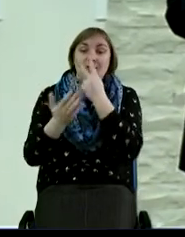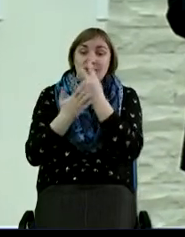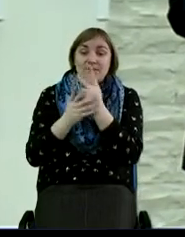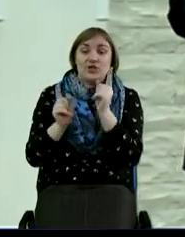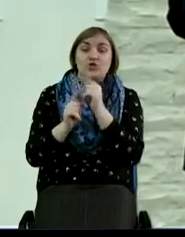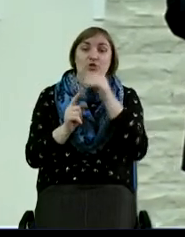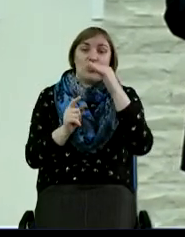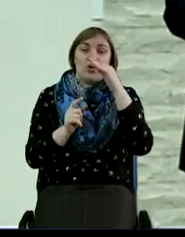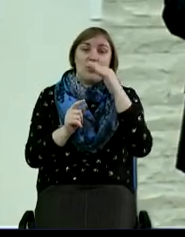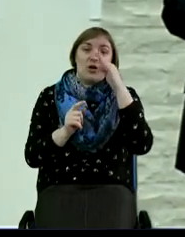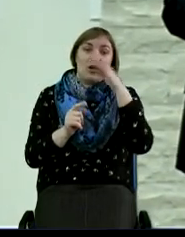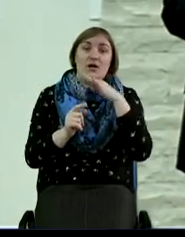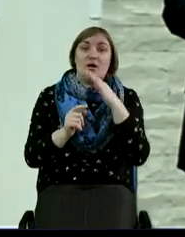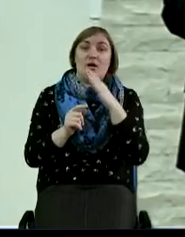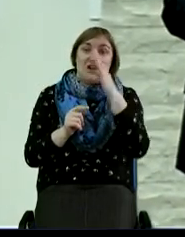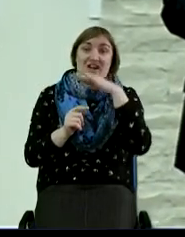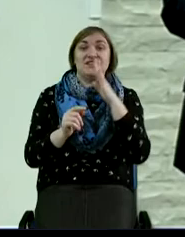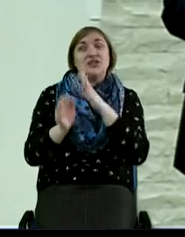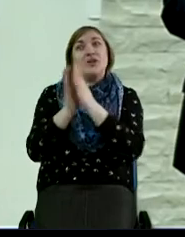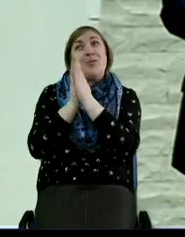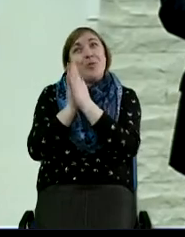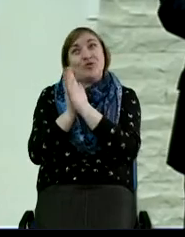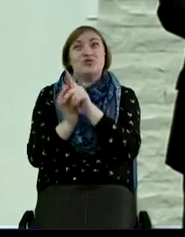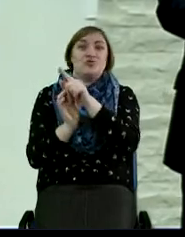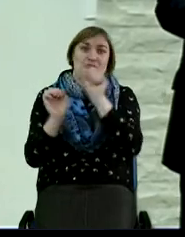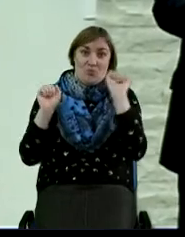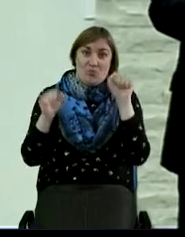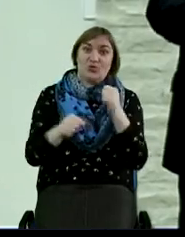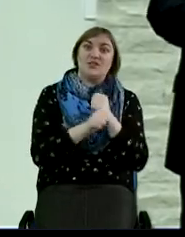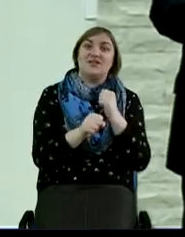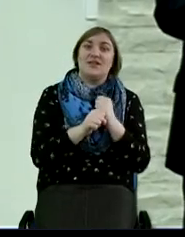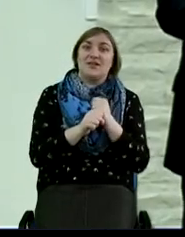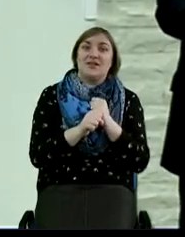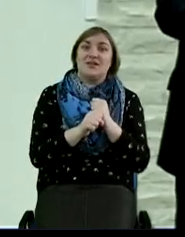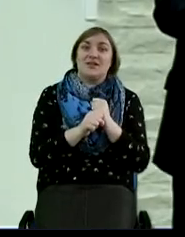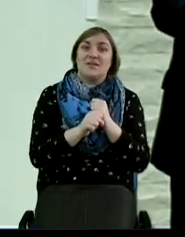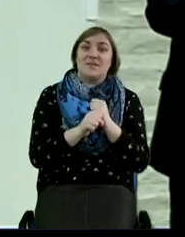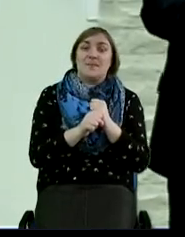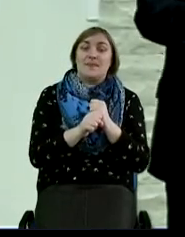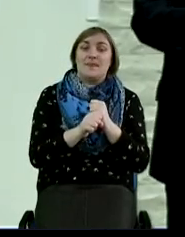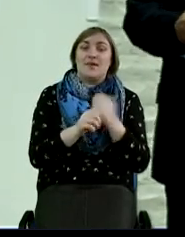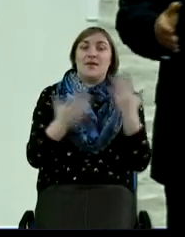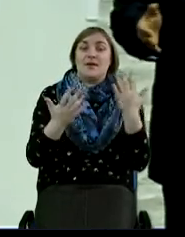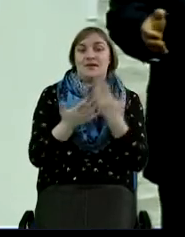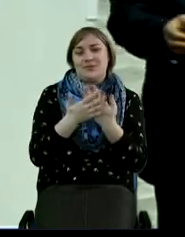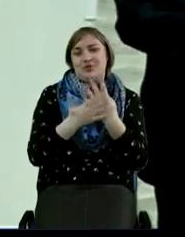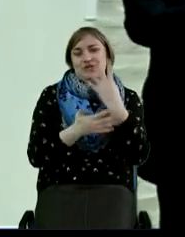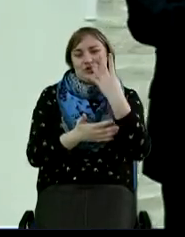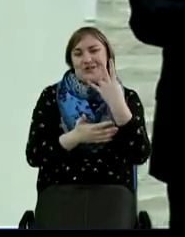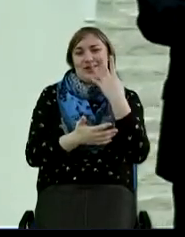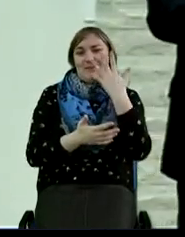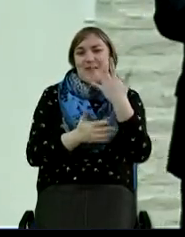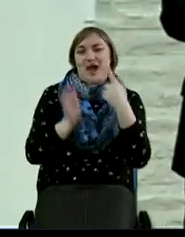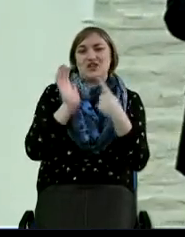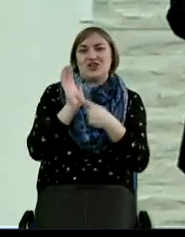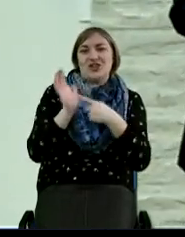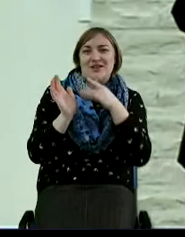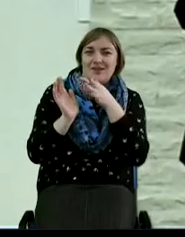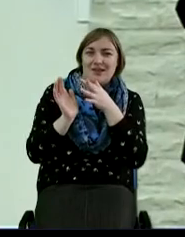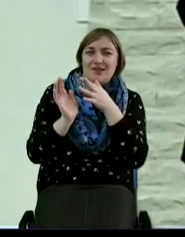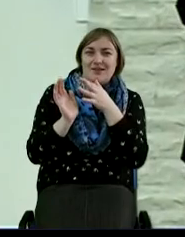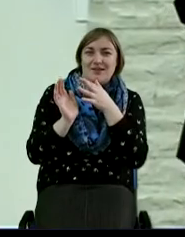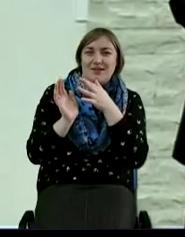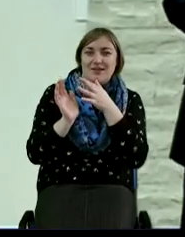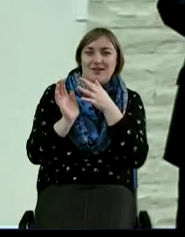что родители, о чем их не попросишь, они многое могут сделать. И вы знаете, в определенном возрасте, когда там 4, 5, 6 или 7 лет,